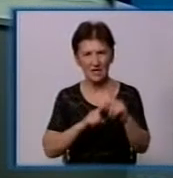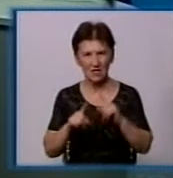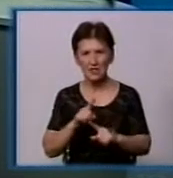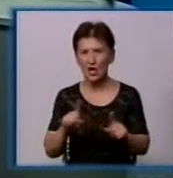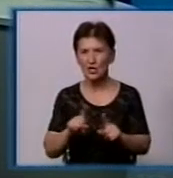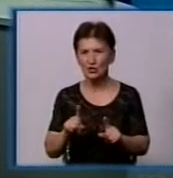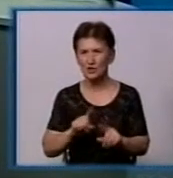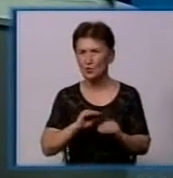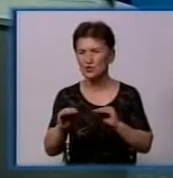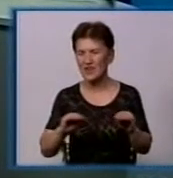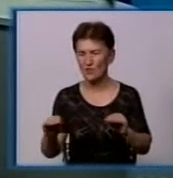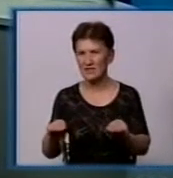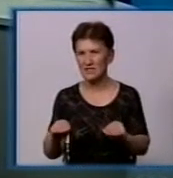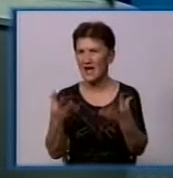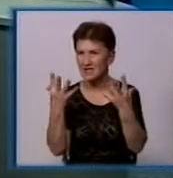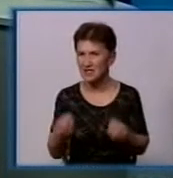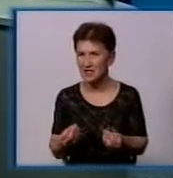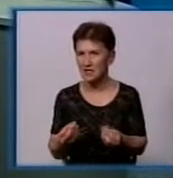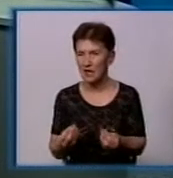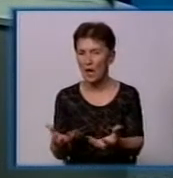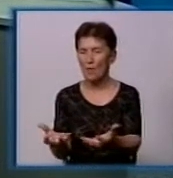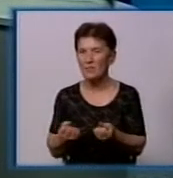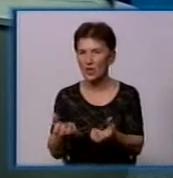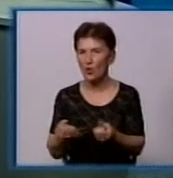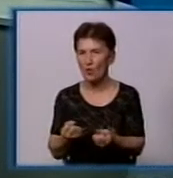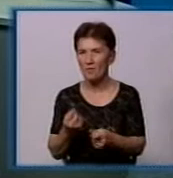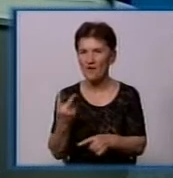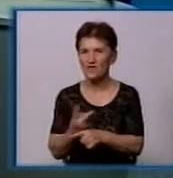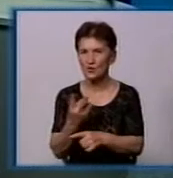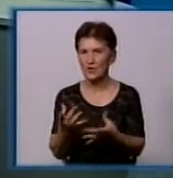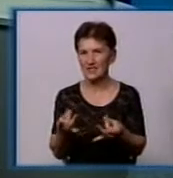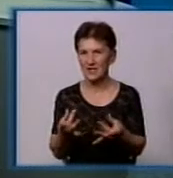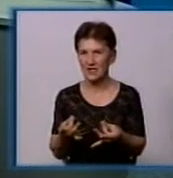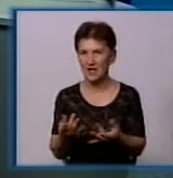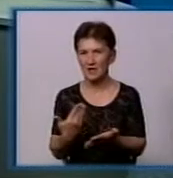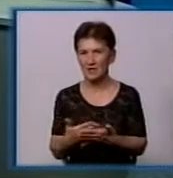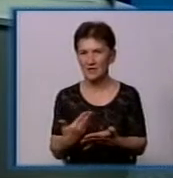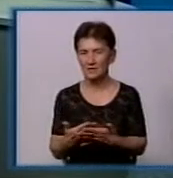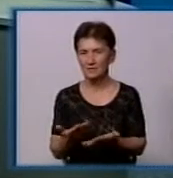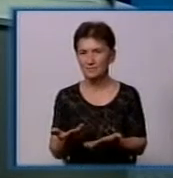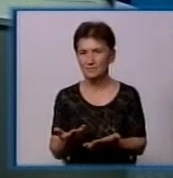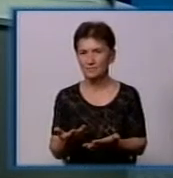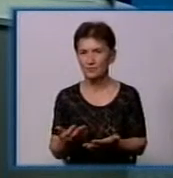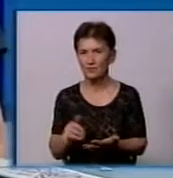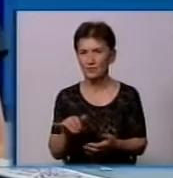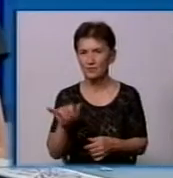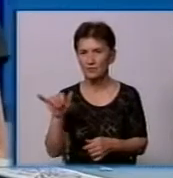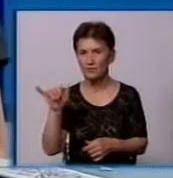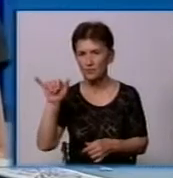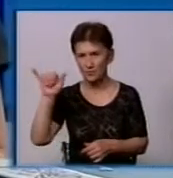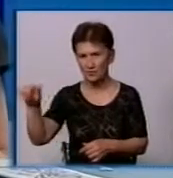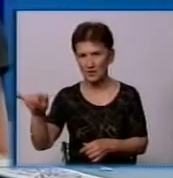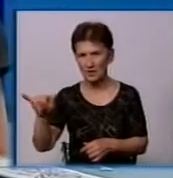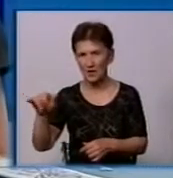установить дни приема вторсырья. То есть, вот тут у вас отдельно там показано здание, а у них приезжал